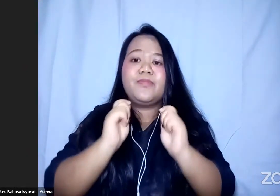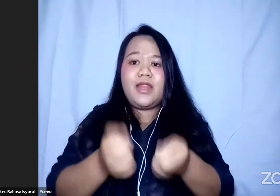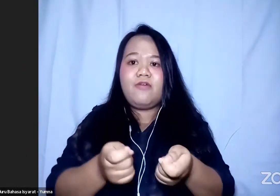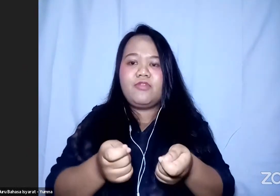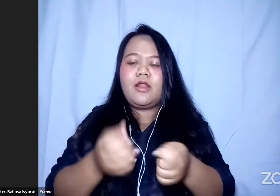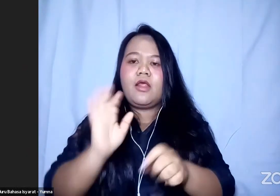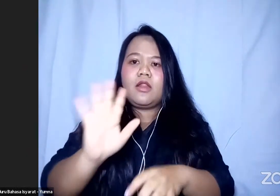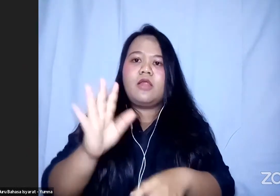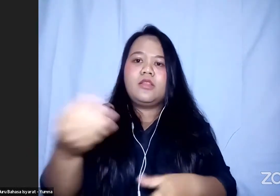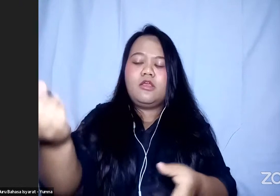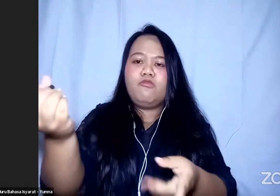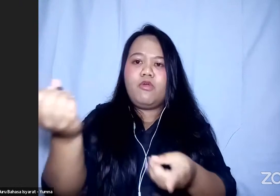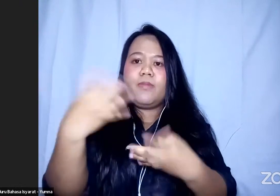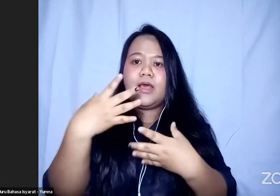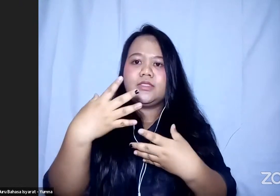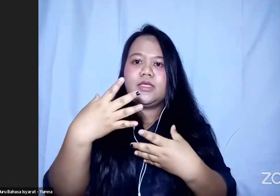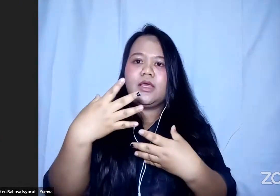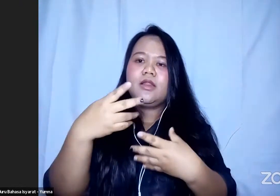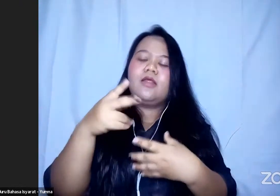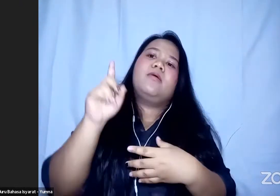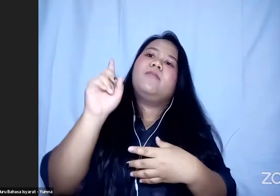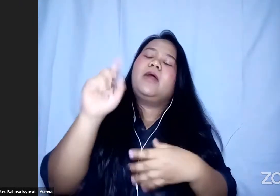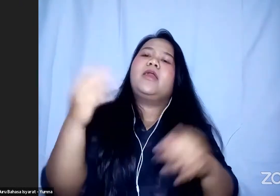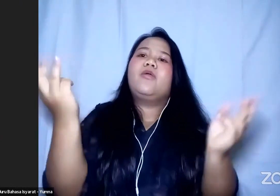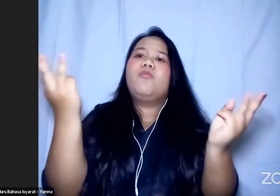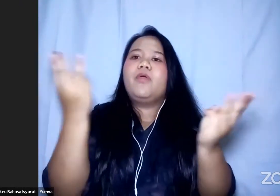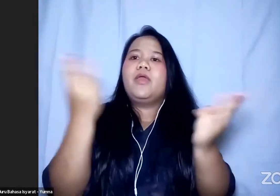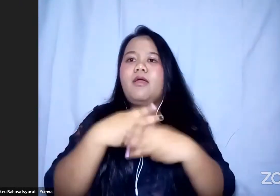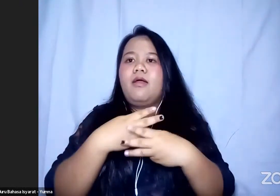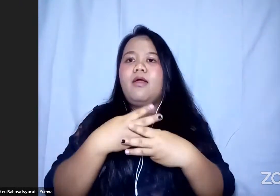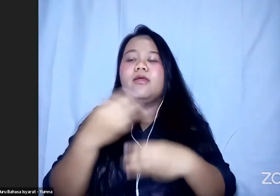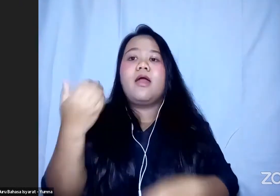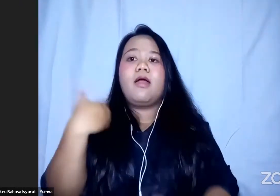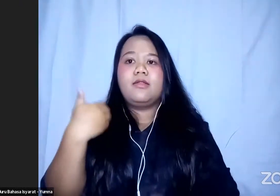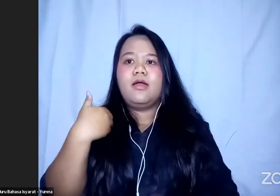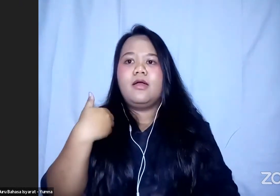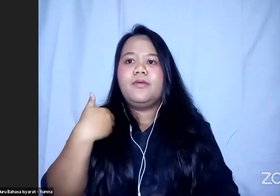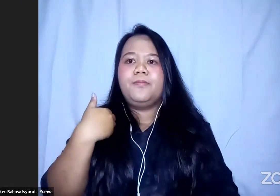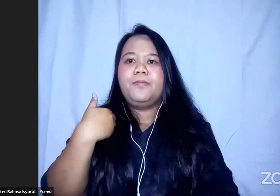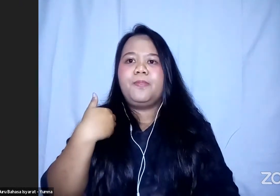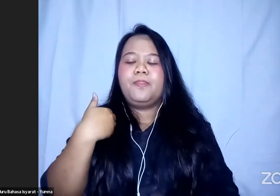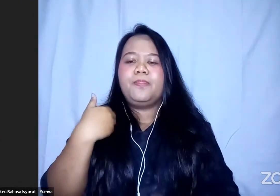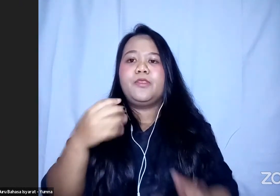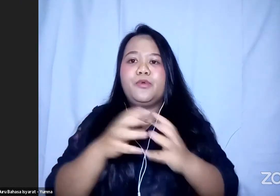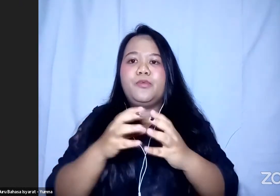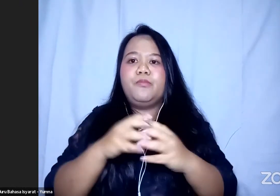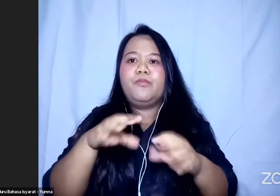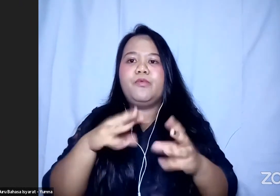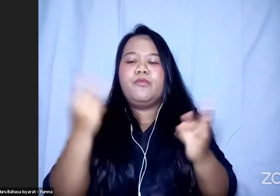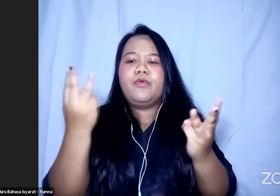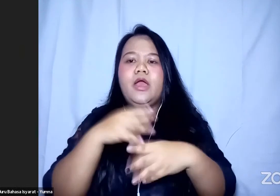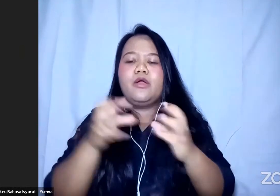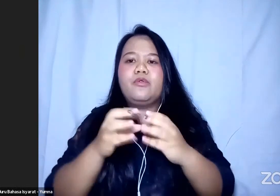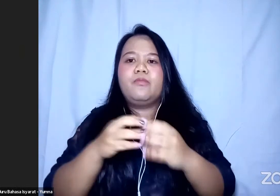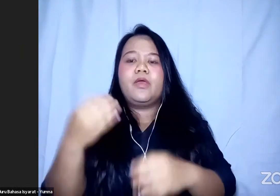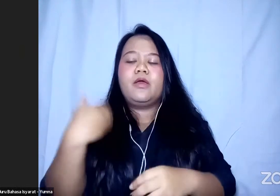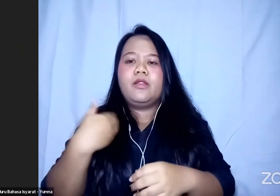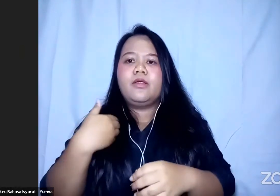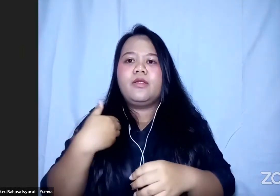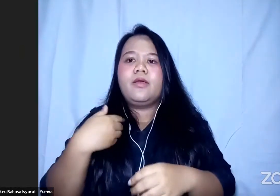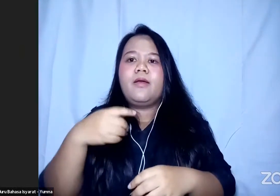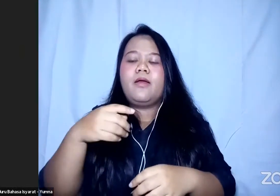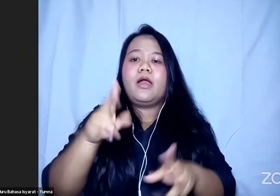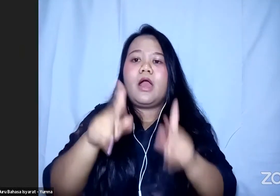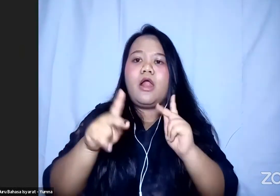Informasikan Melalui Whatsapp Grup Yang Tersedia Dan Kemudian Juga Bila Bapak